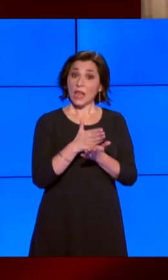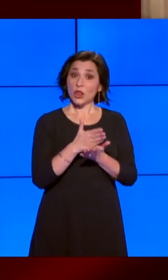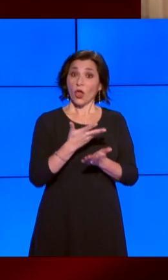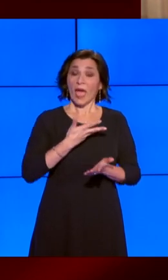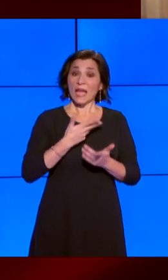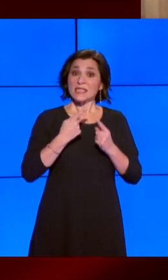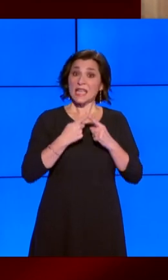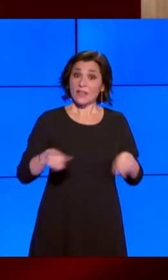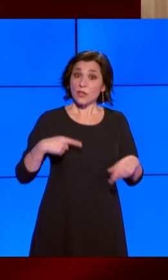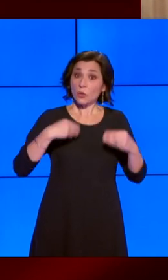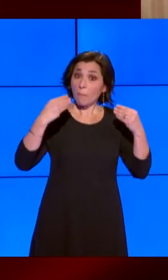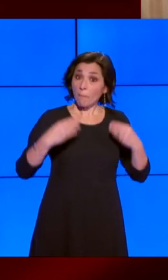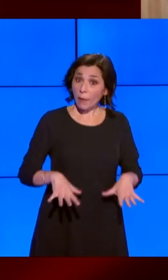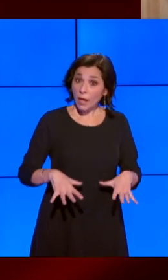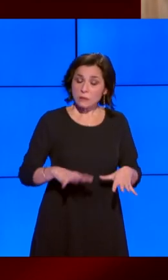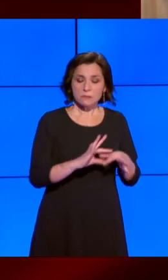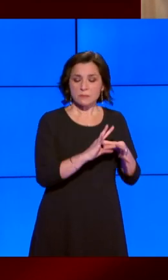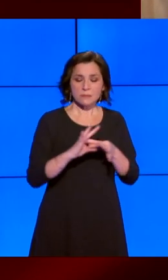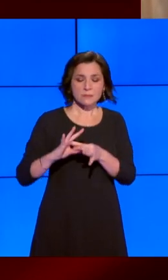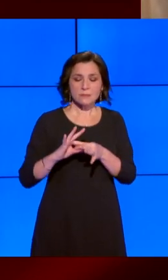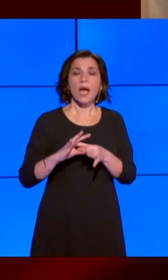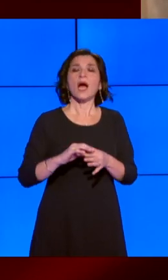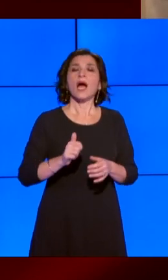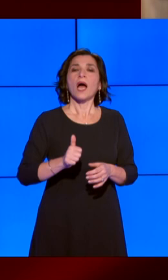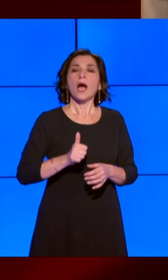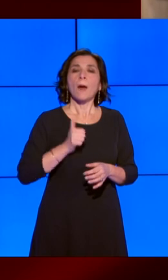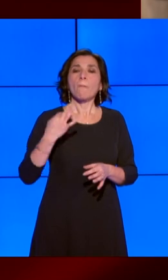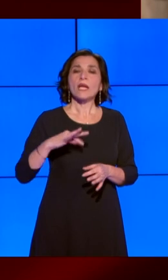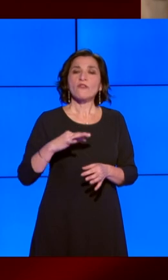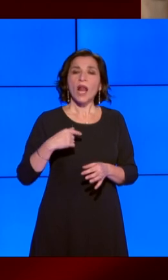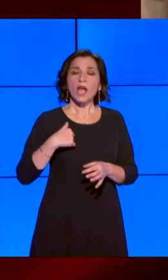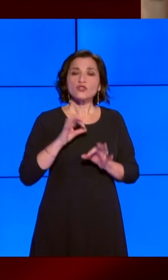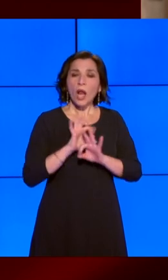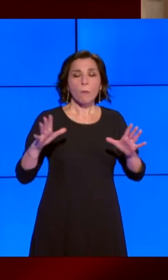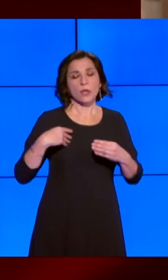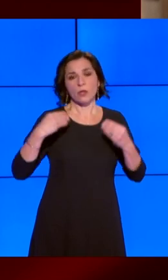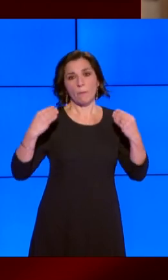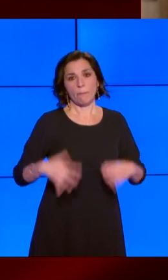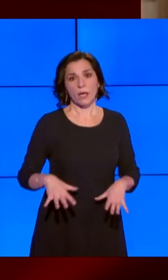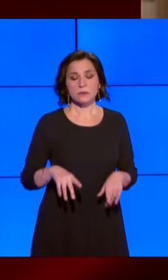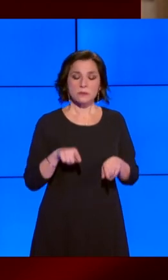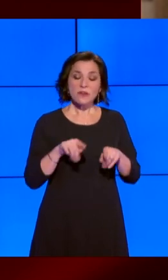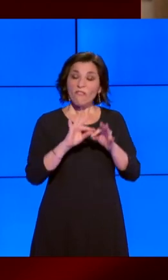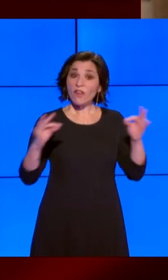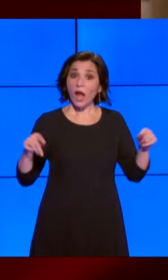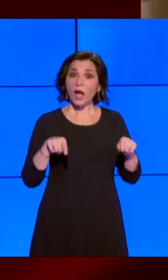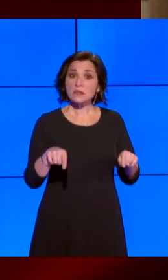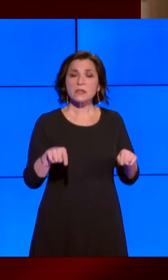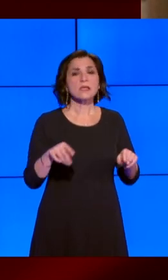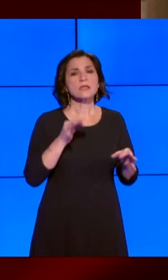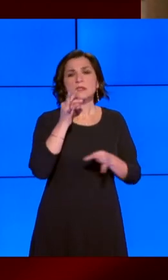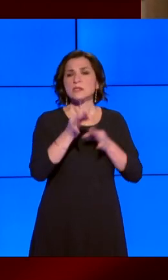perdiamo il privilegio di essere liberi. esprime appieno il vero senso della convivenza.